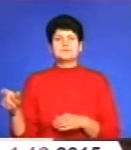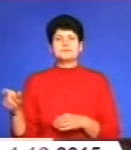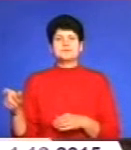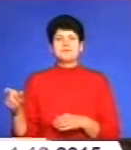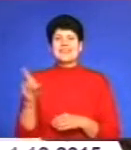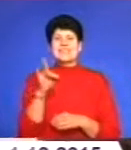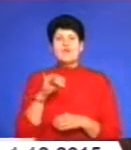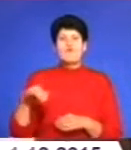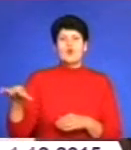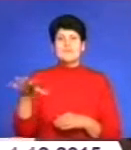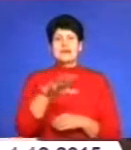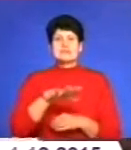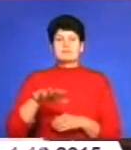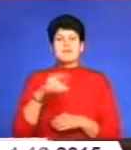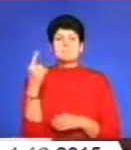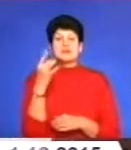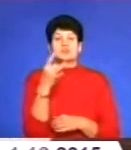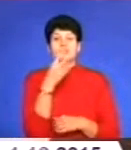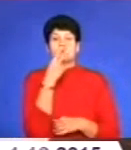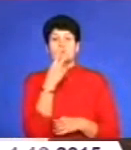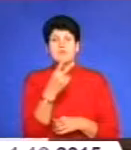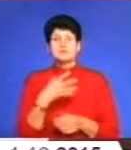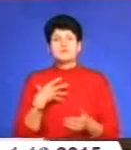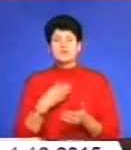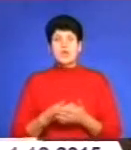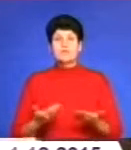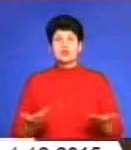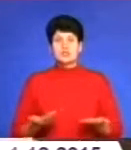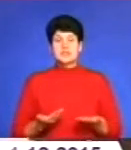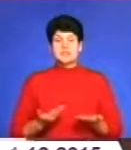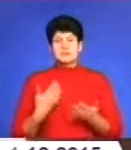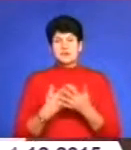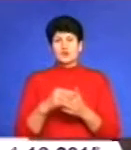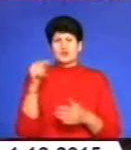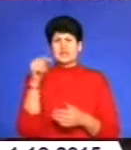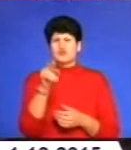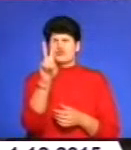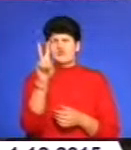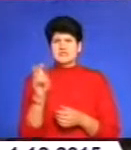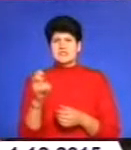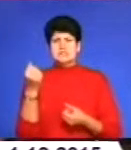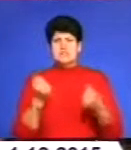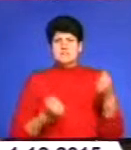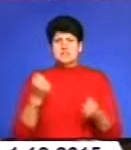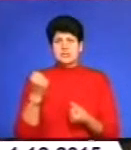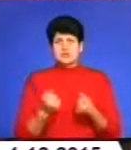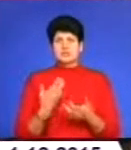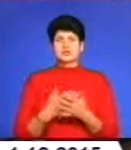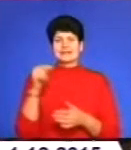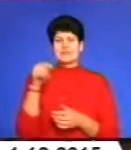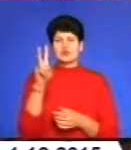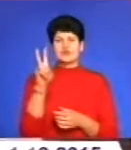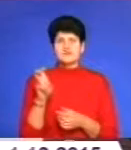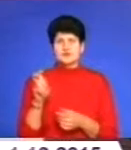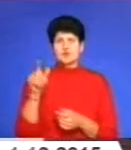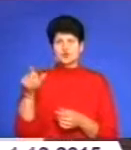Європейській площі перший раз я побачив в своєму житті, коли зібралося біля 1200 машин. Якщо 1200 чоловік стоїть, це є